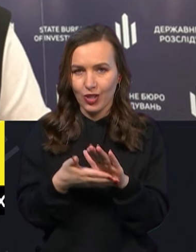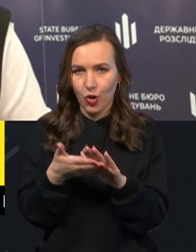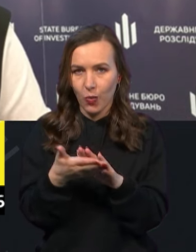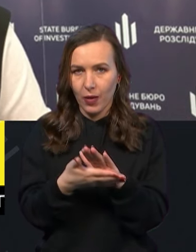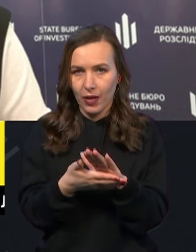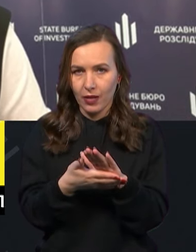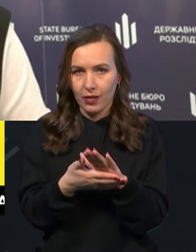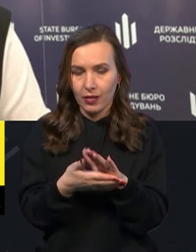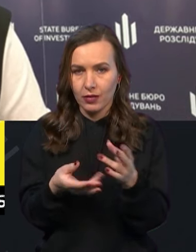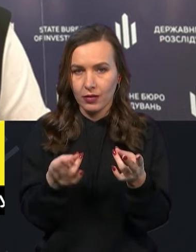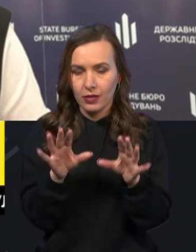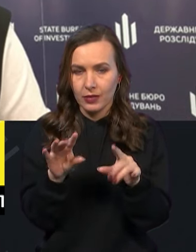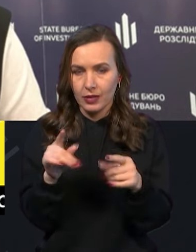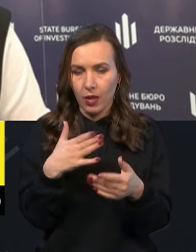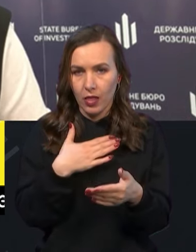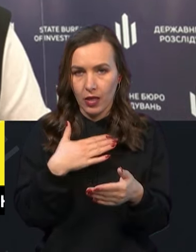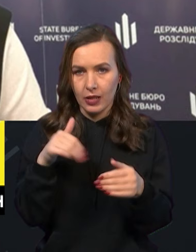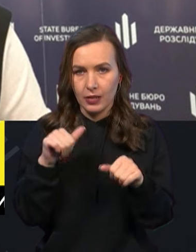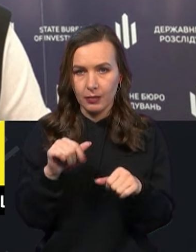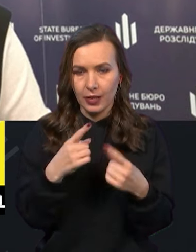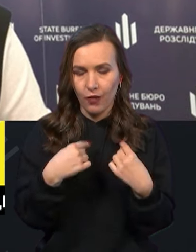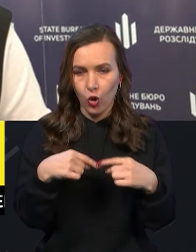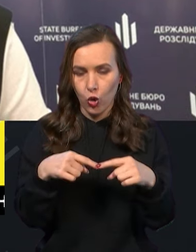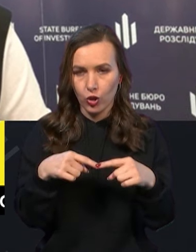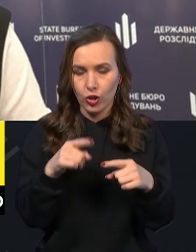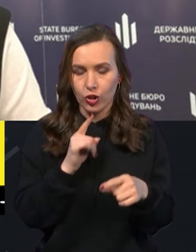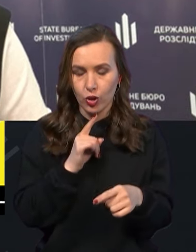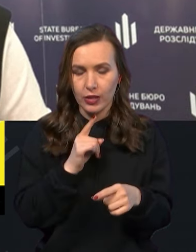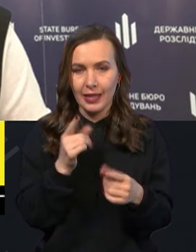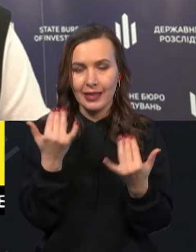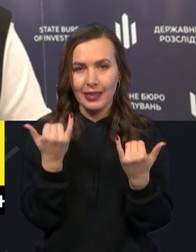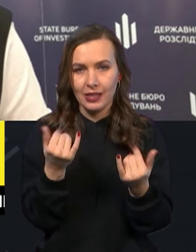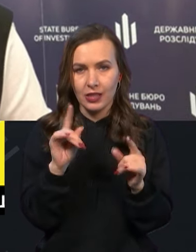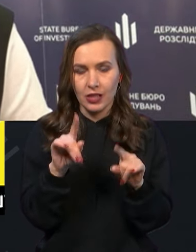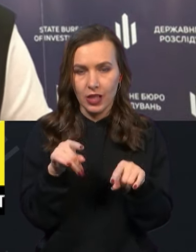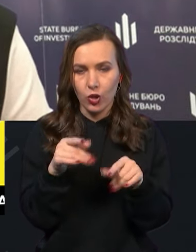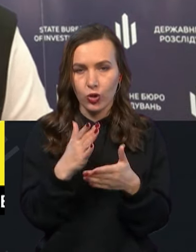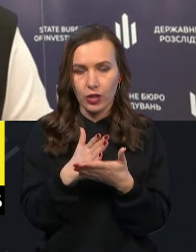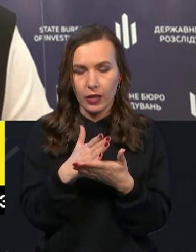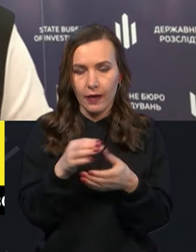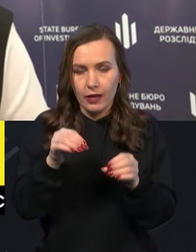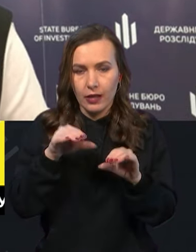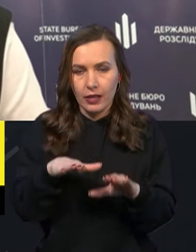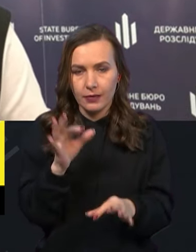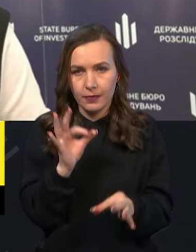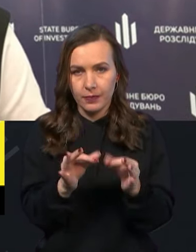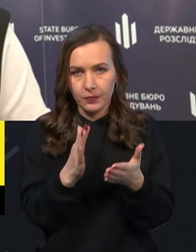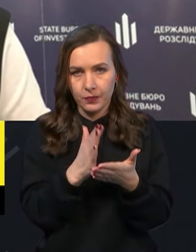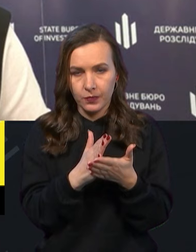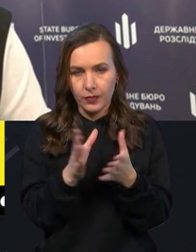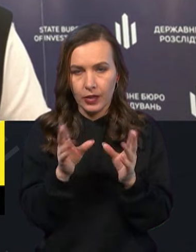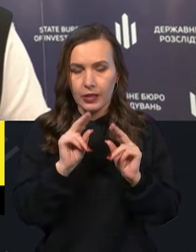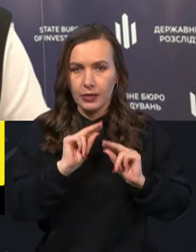і затримали наші правоохоронці. І наразі йому також винесено вирок за